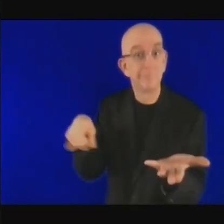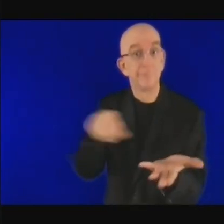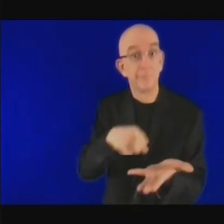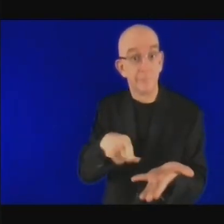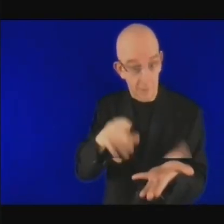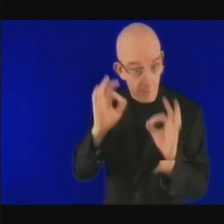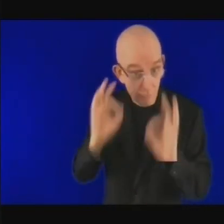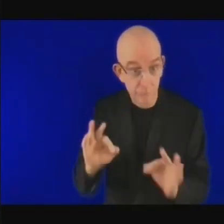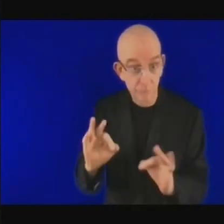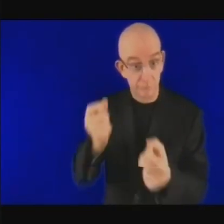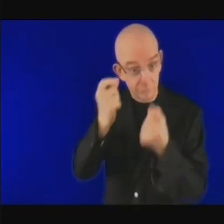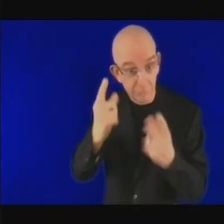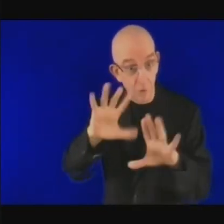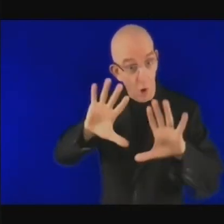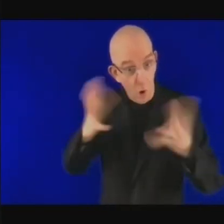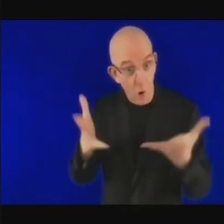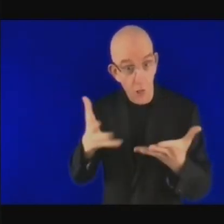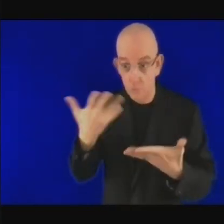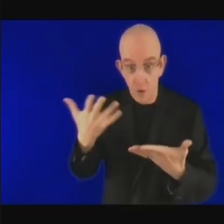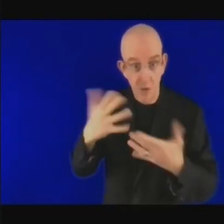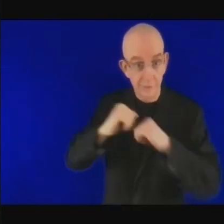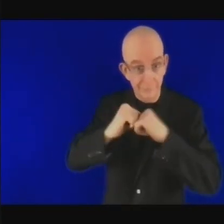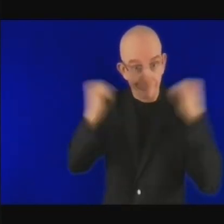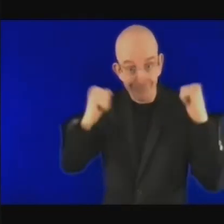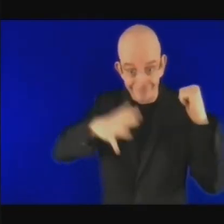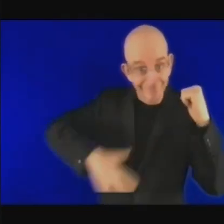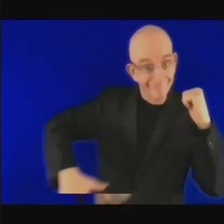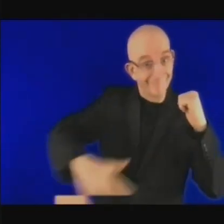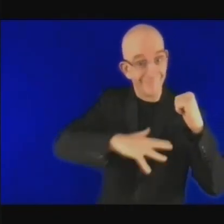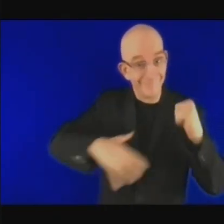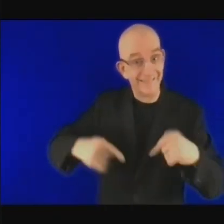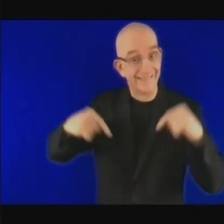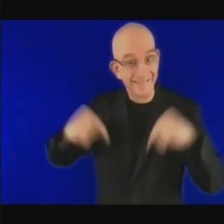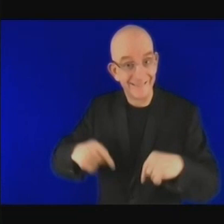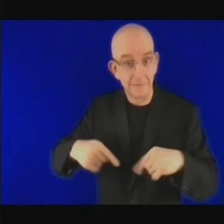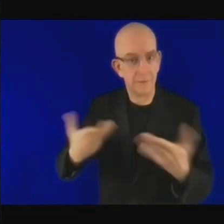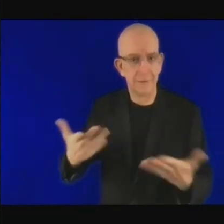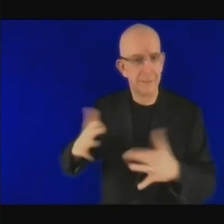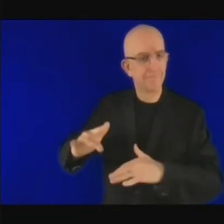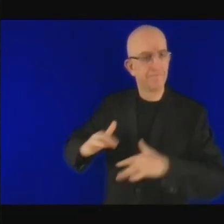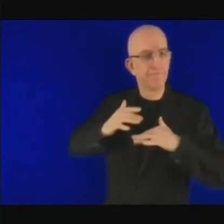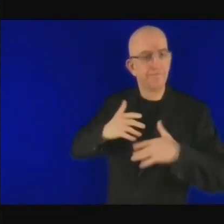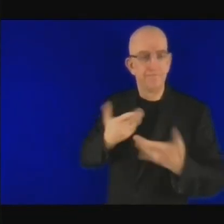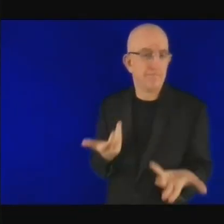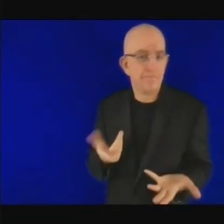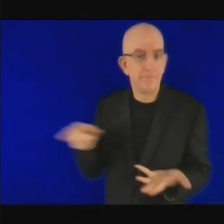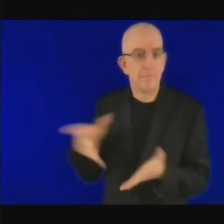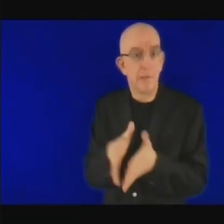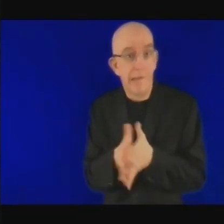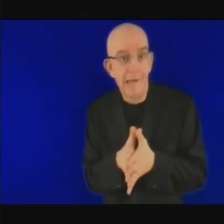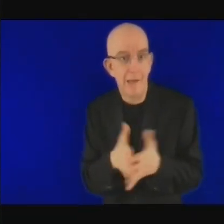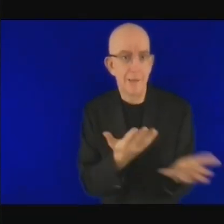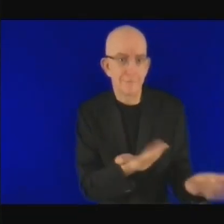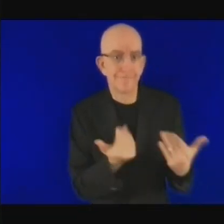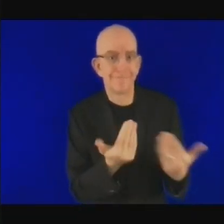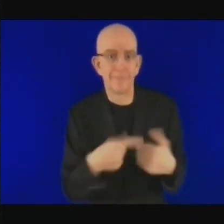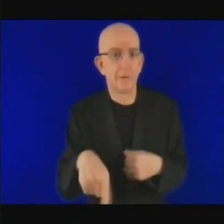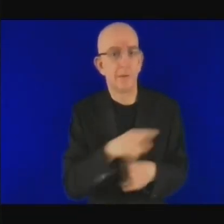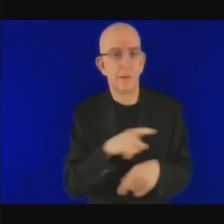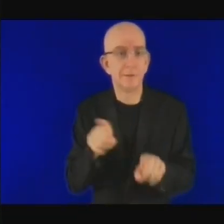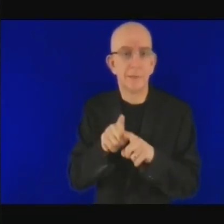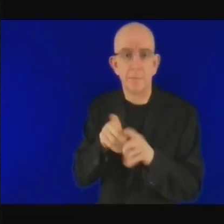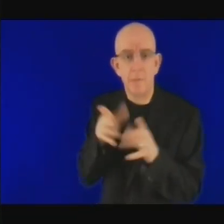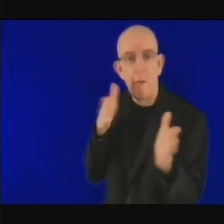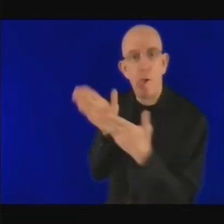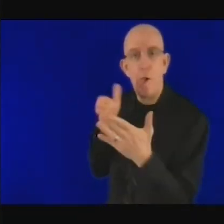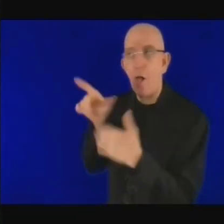privé ne doit pas sement concerner ces incitations ne doivent pas sement concerner le secteur bancaire il faut aussi penser au secteur privé